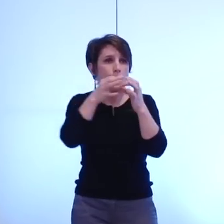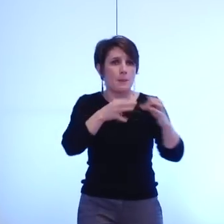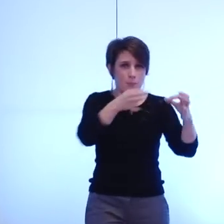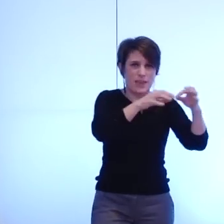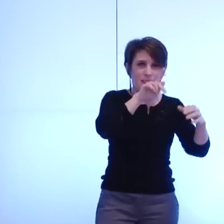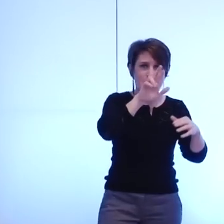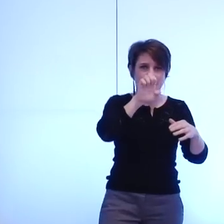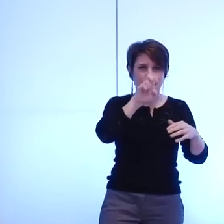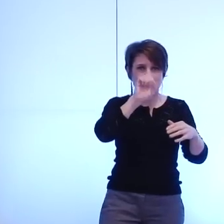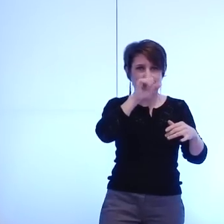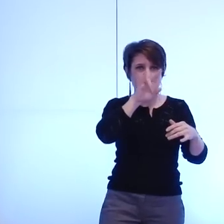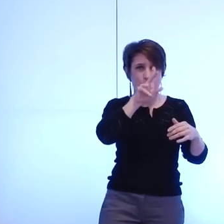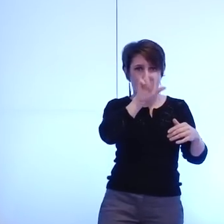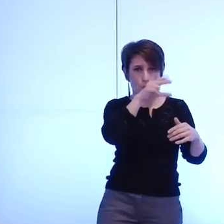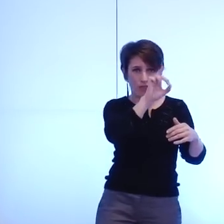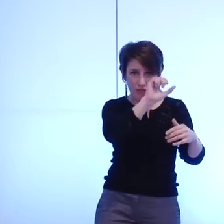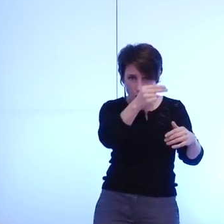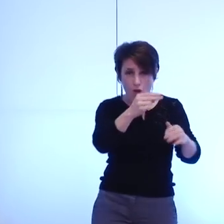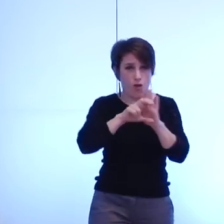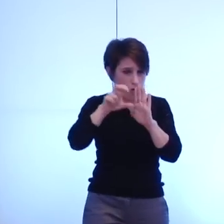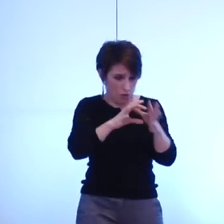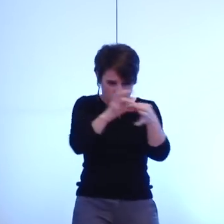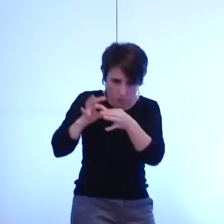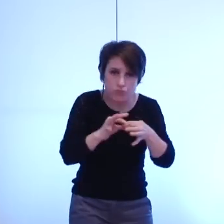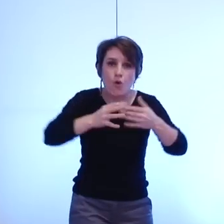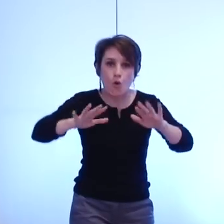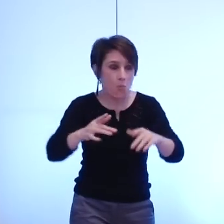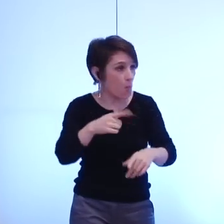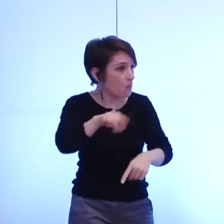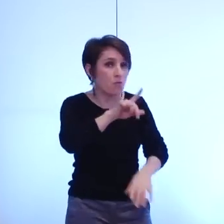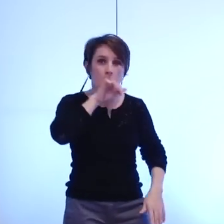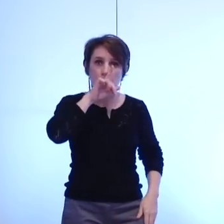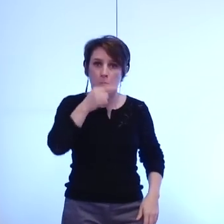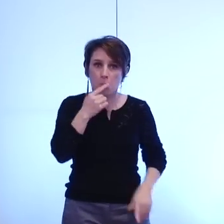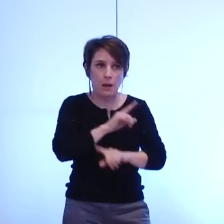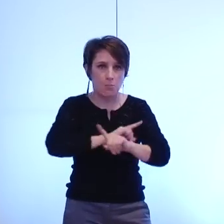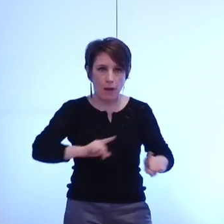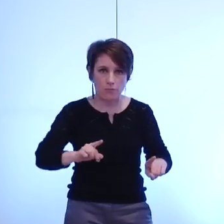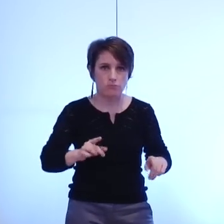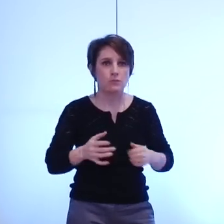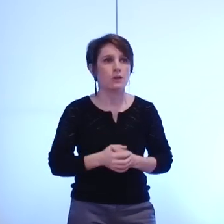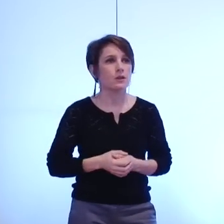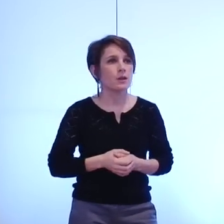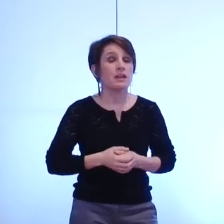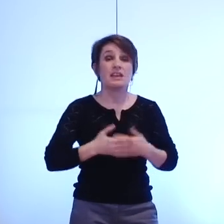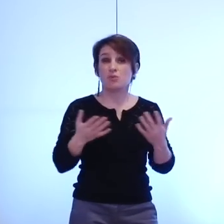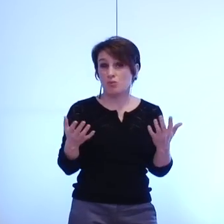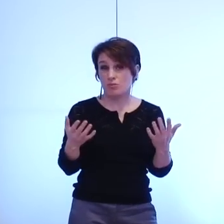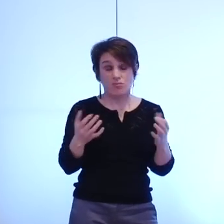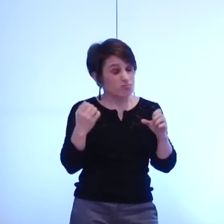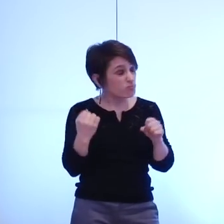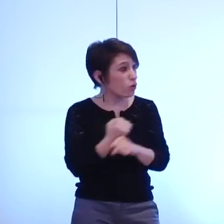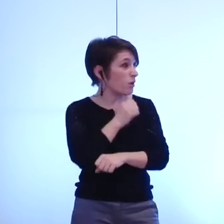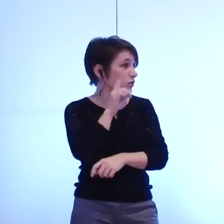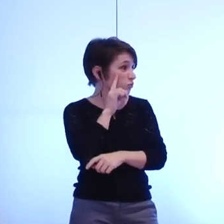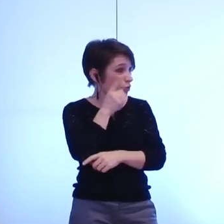voilà ce qu'on aurait aimé entendre parler tout ceci on n'en a pas entendu parler et c'est hélas parce que vous n'avez entendu